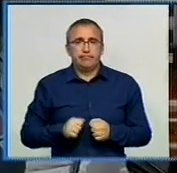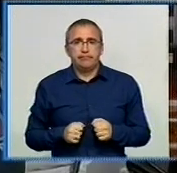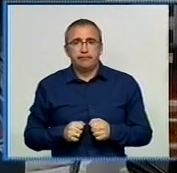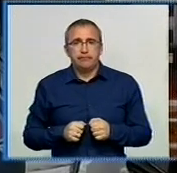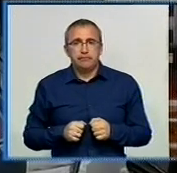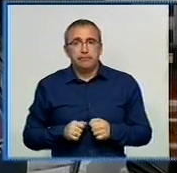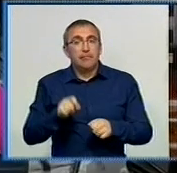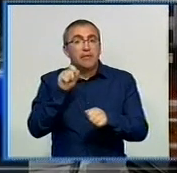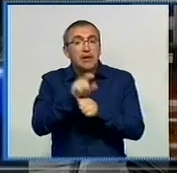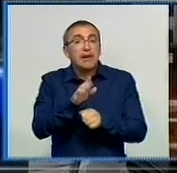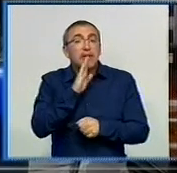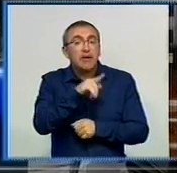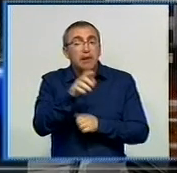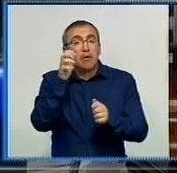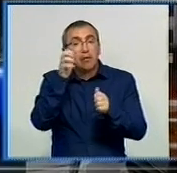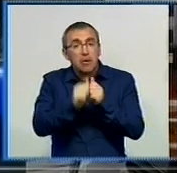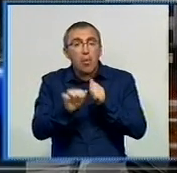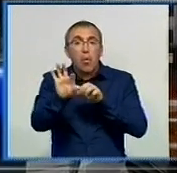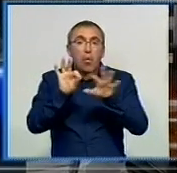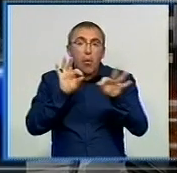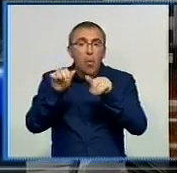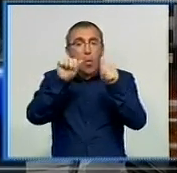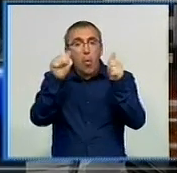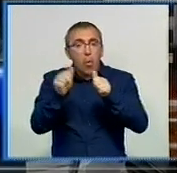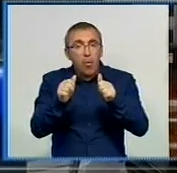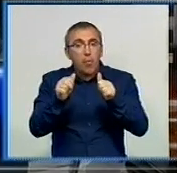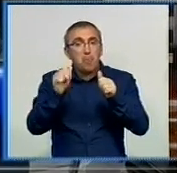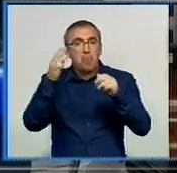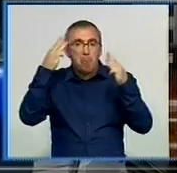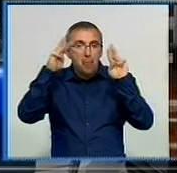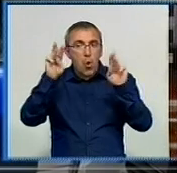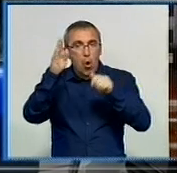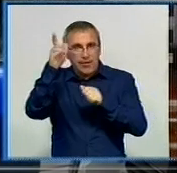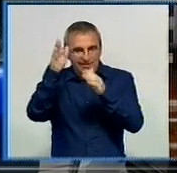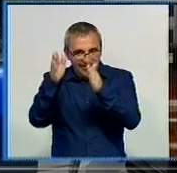Задача для дівчинок – кожен собі вибирав образ, підбирав нужну модель під образ.